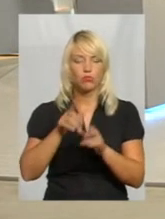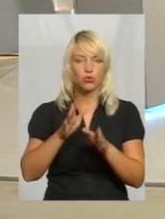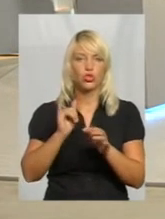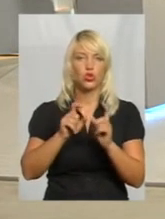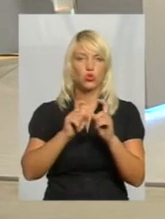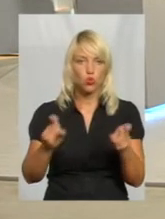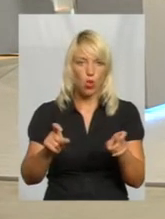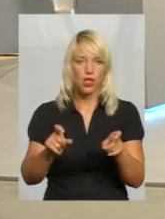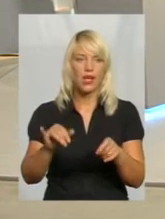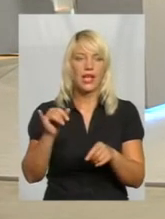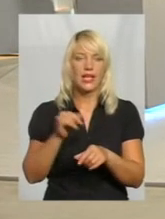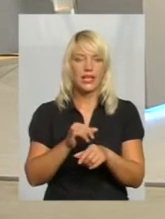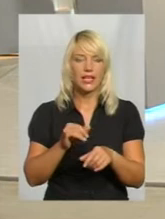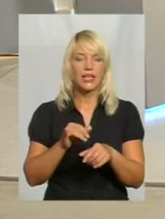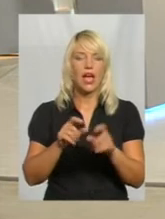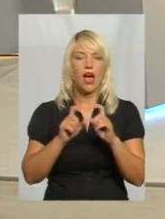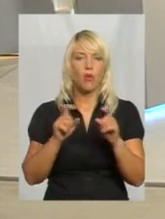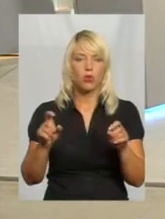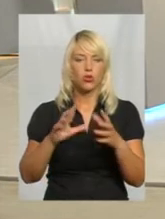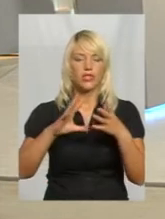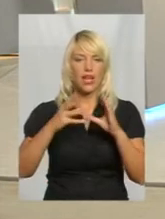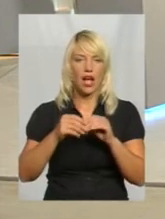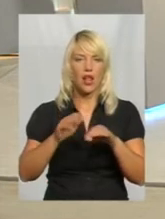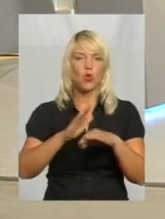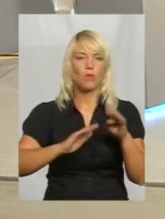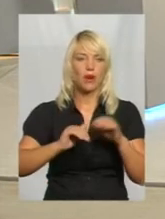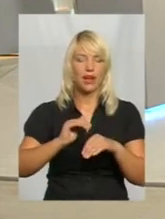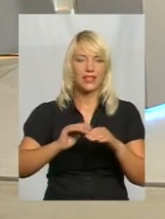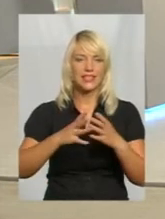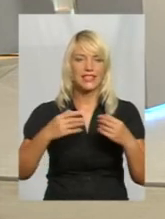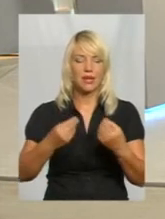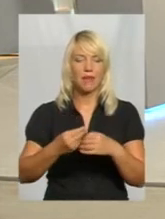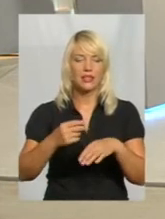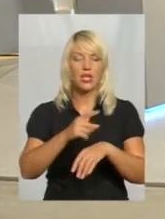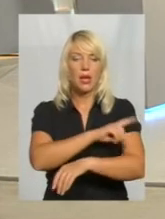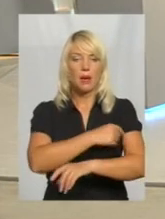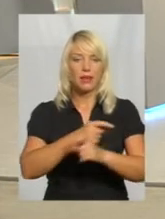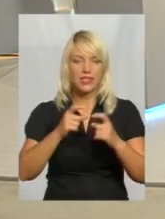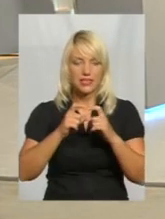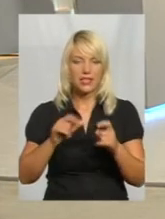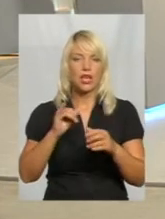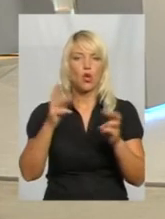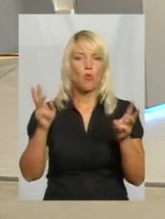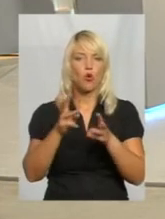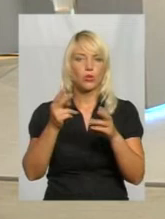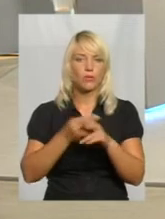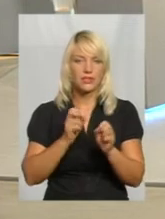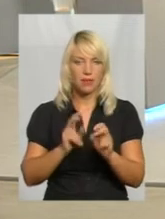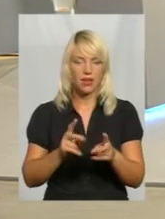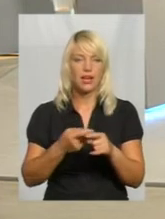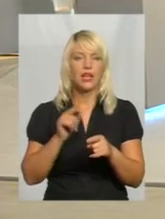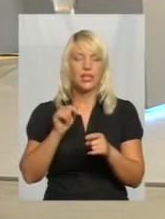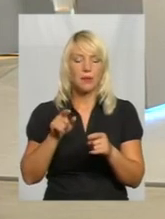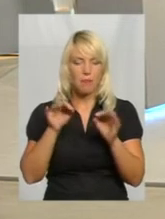амбулаторії, амбулаторії, амбулаторії, практики сімейної медицини, і пожежна безпека. Це дуже правильно, тому